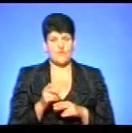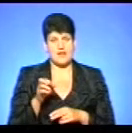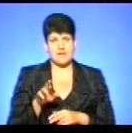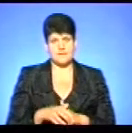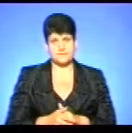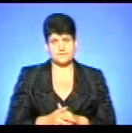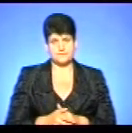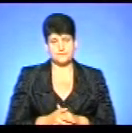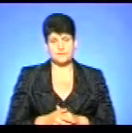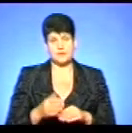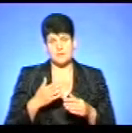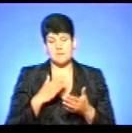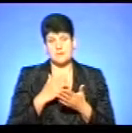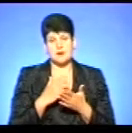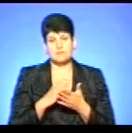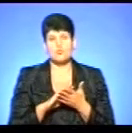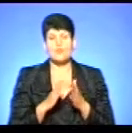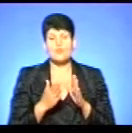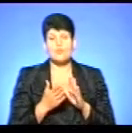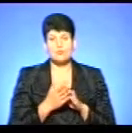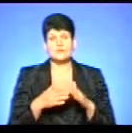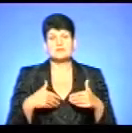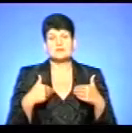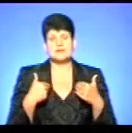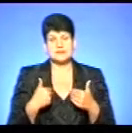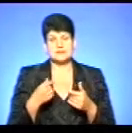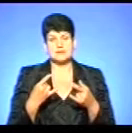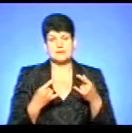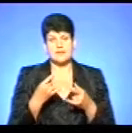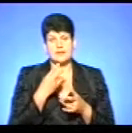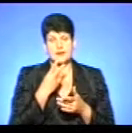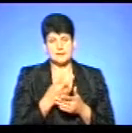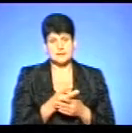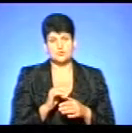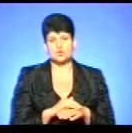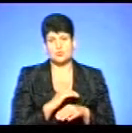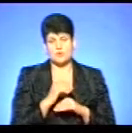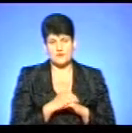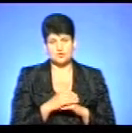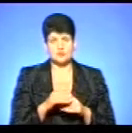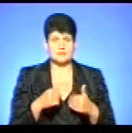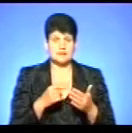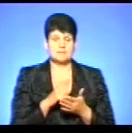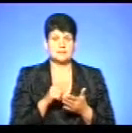такі маємо умови. І наразі до нас знову звертається телеглядач. Доброго вечора. Ставте, будь ласка, своє запитання.